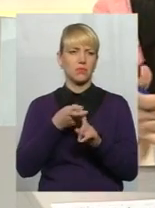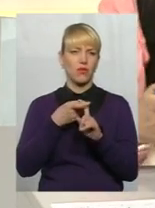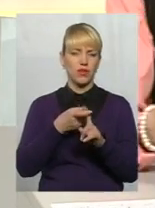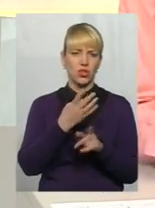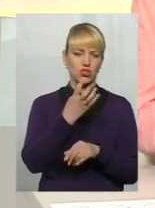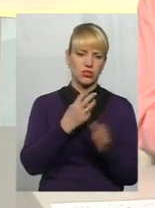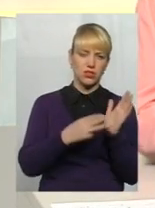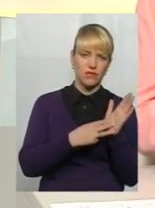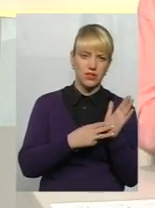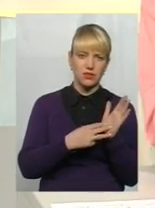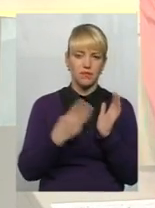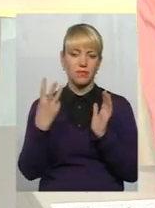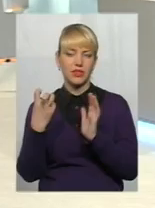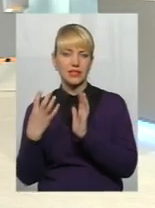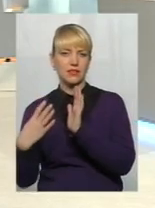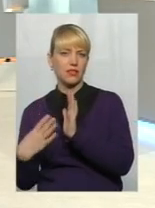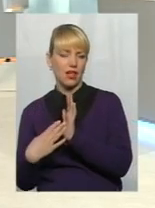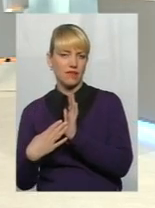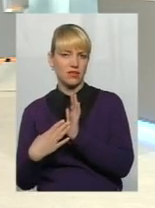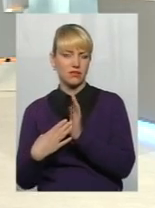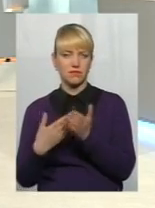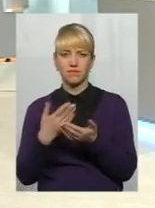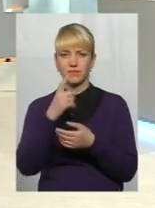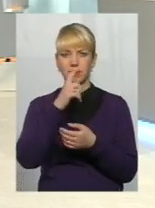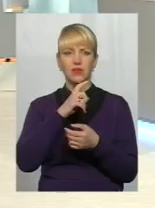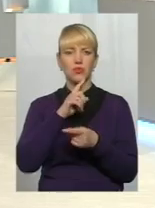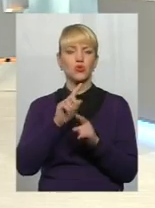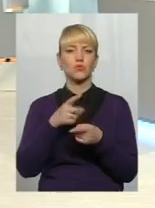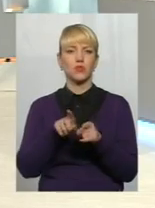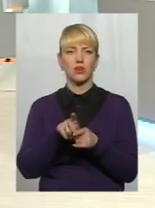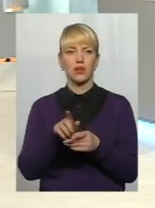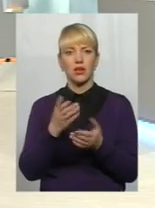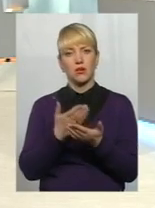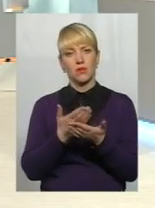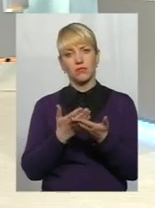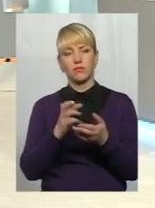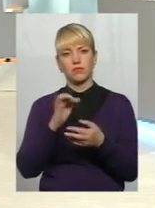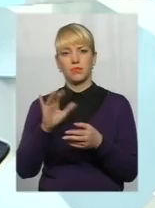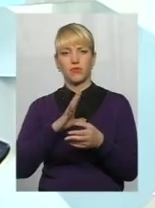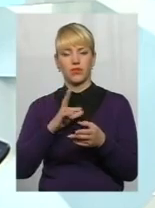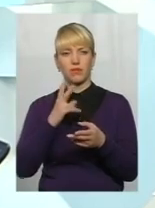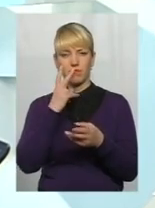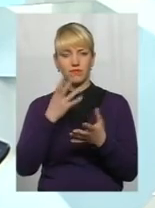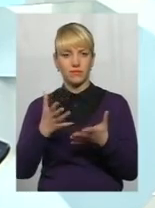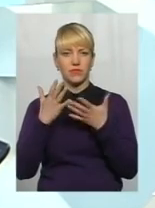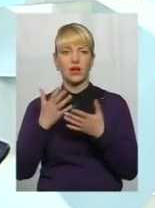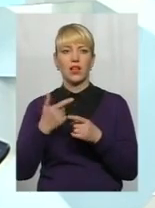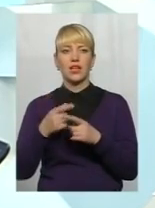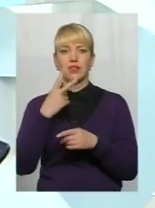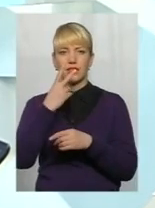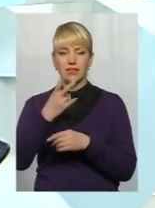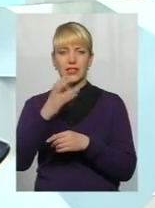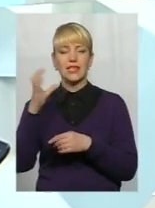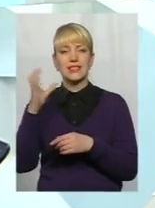і 309, здавалося б, начебто мало бути однакові цифри. Ну, дивіться, середній розмір